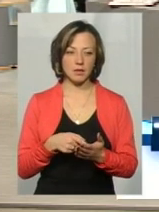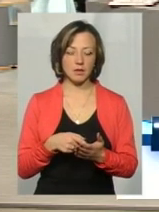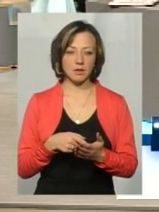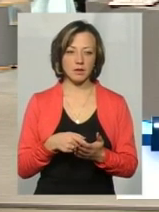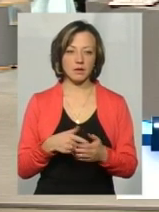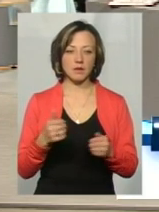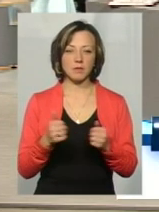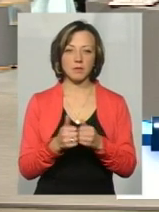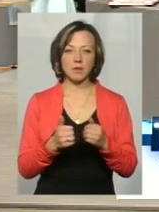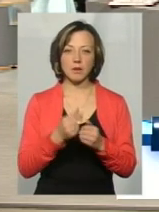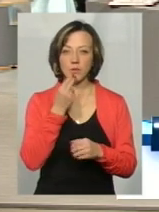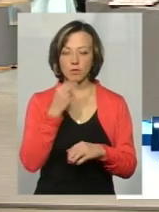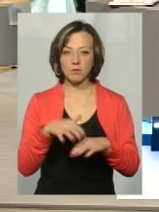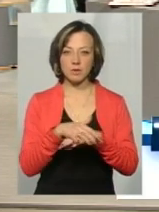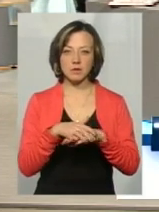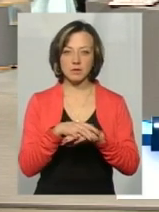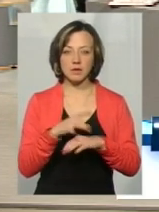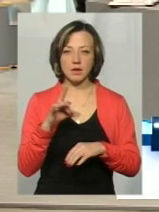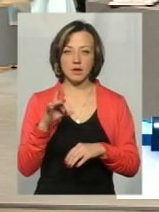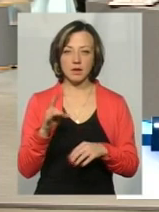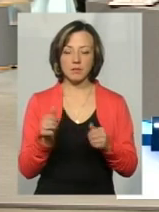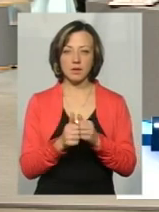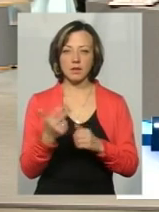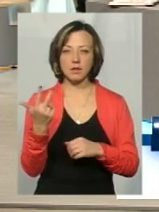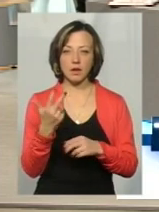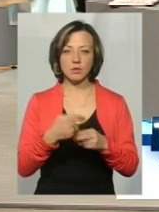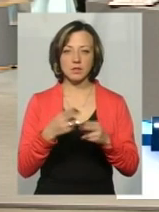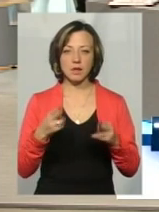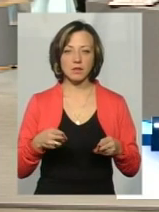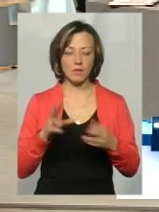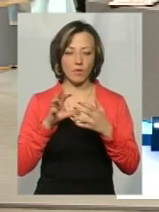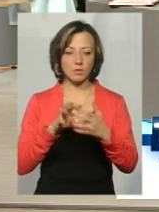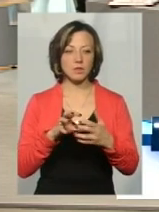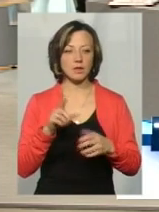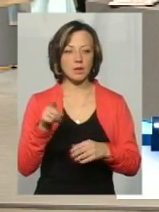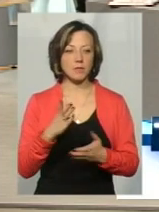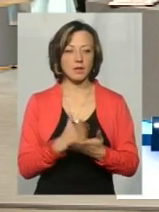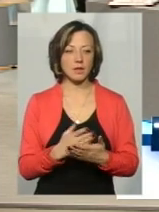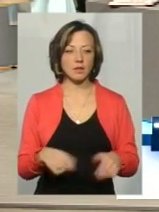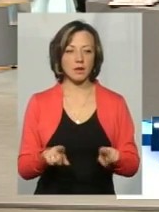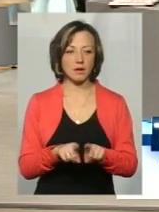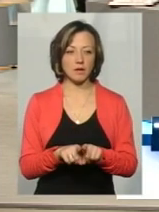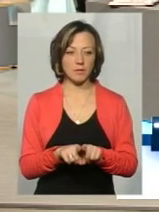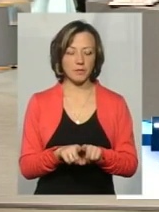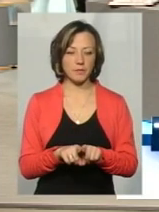Біля продуктового базару, вже біля третьої станції, ось там є така